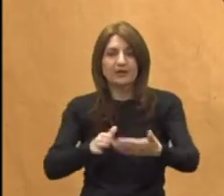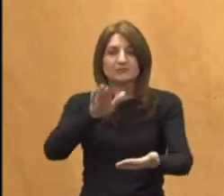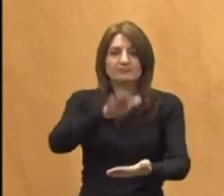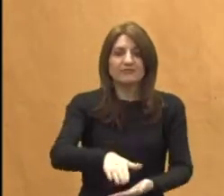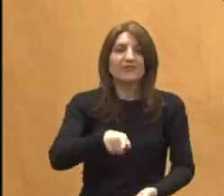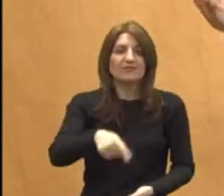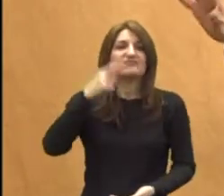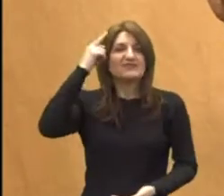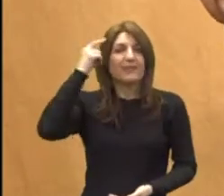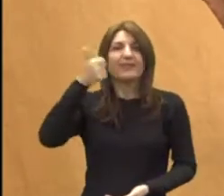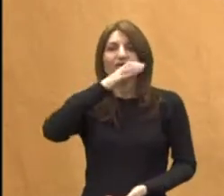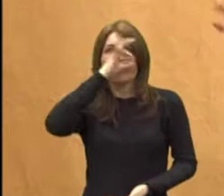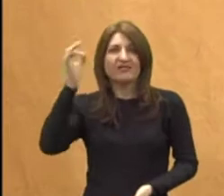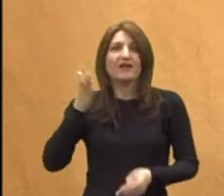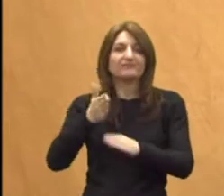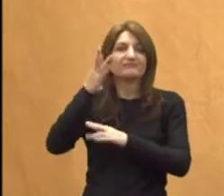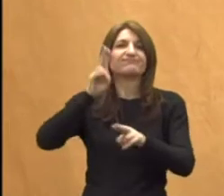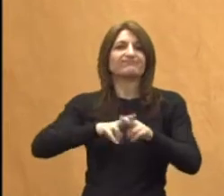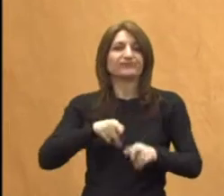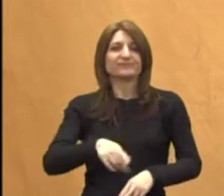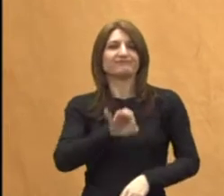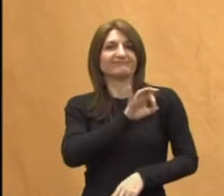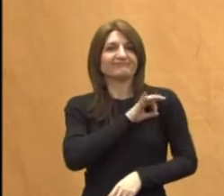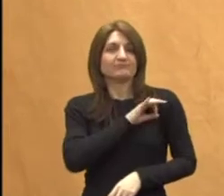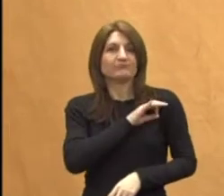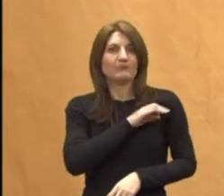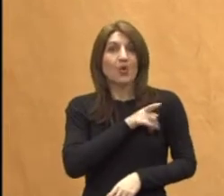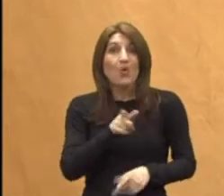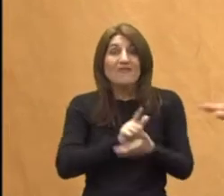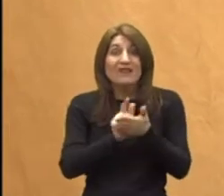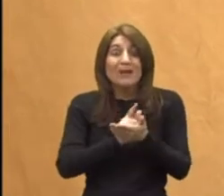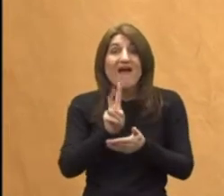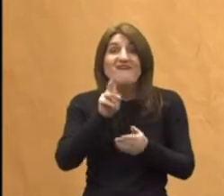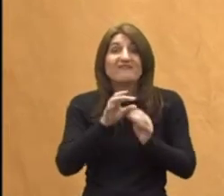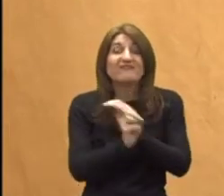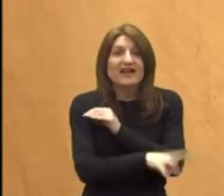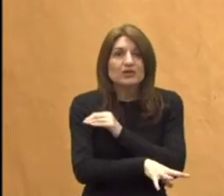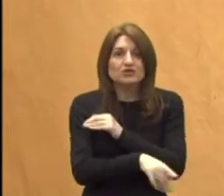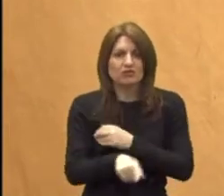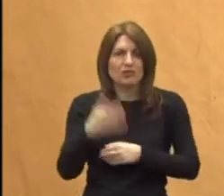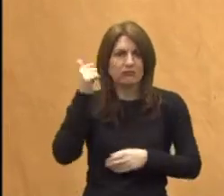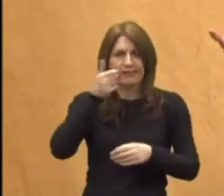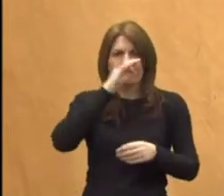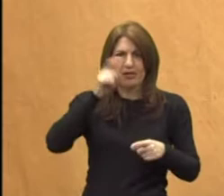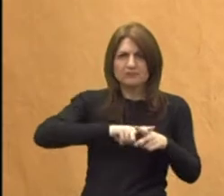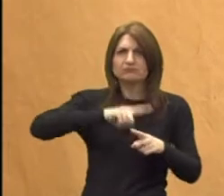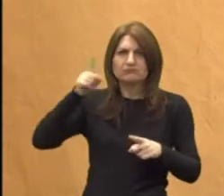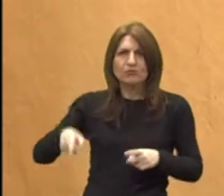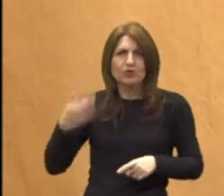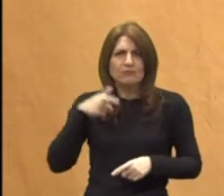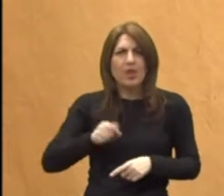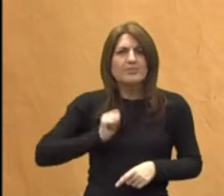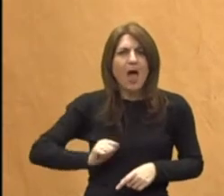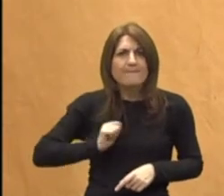završavamo jednog dana. I mogu vam ja kazati, kad malo ja sam dubio razmjera radionica je trebala cijeli dan, teško je to i naporno je to,